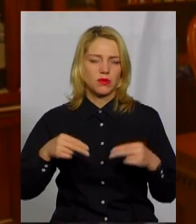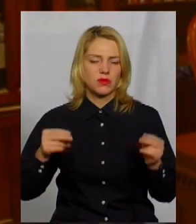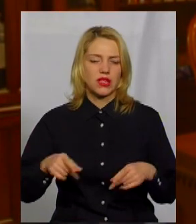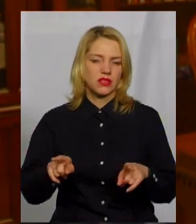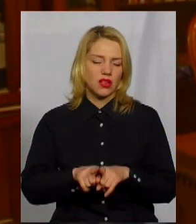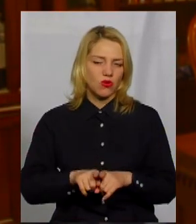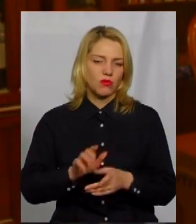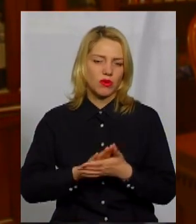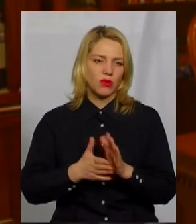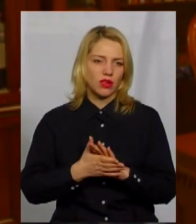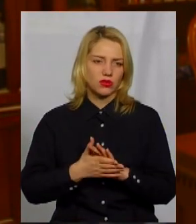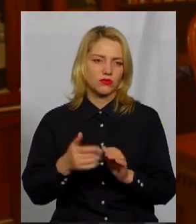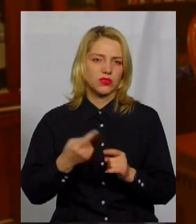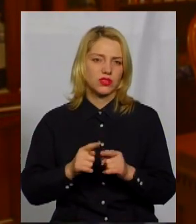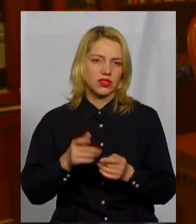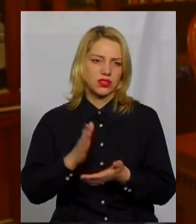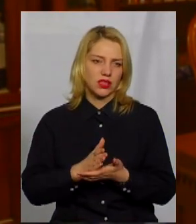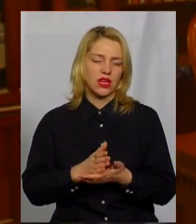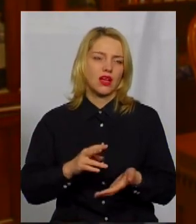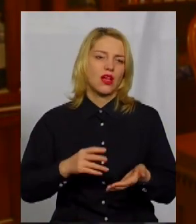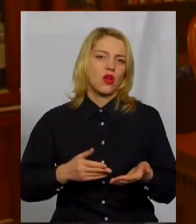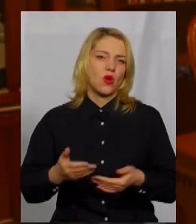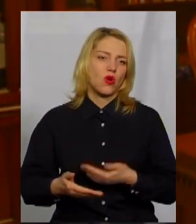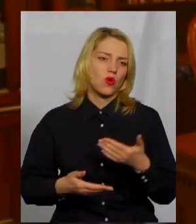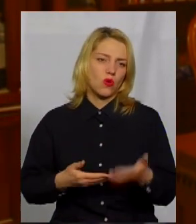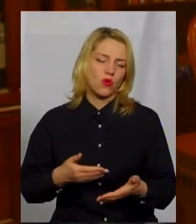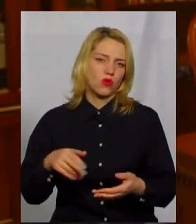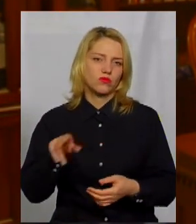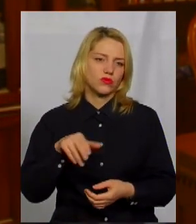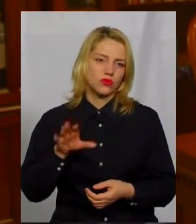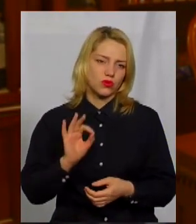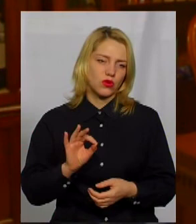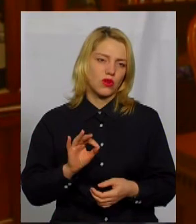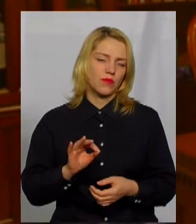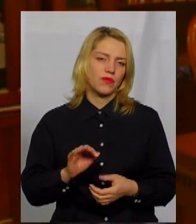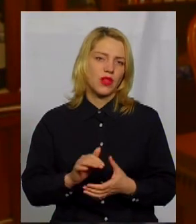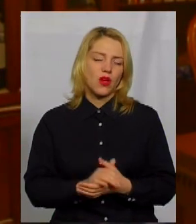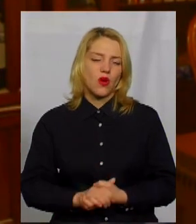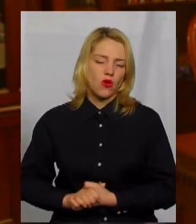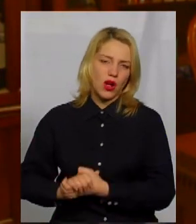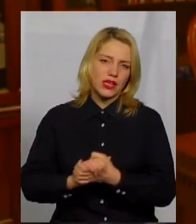меморандуму є певним кроком до коаліцизації